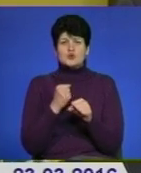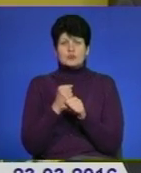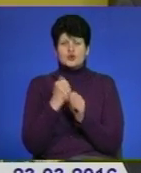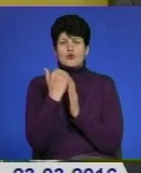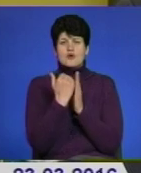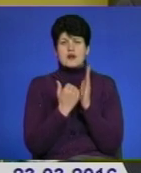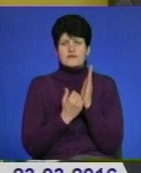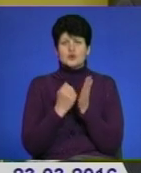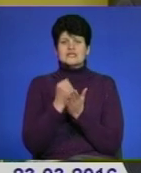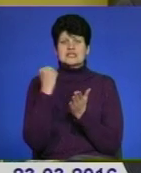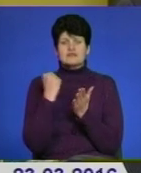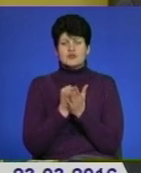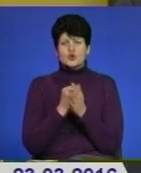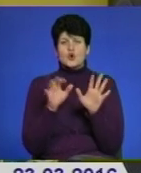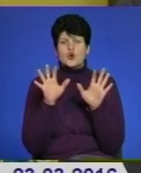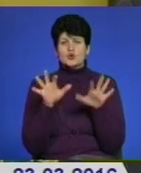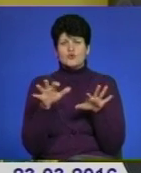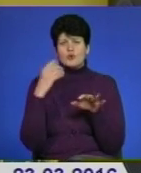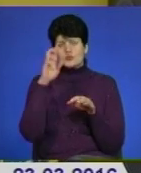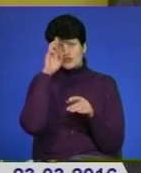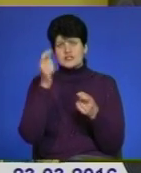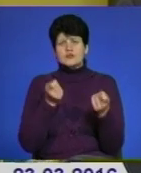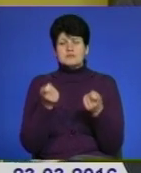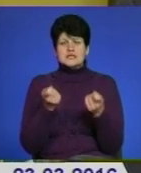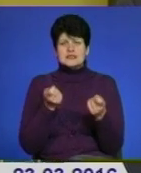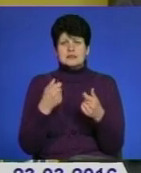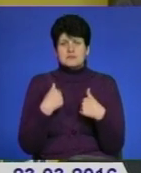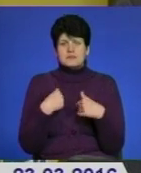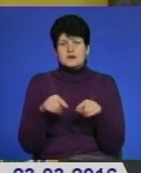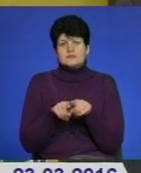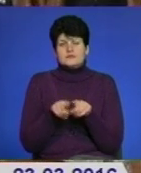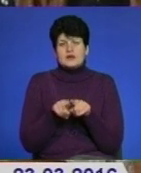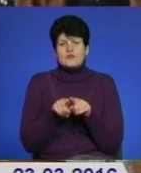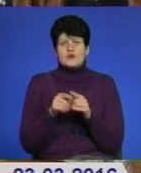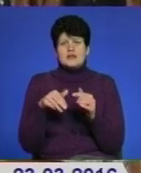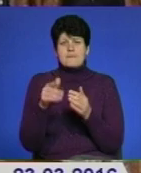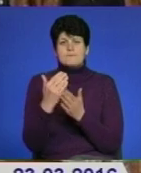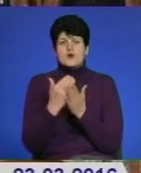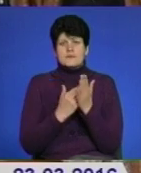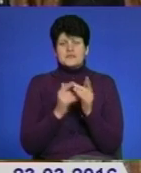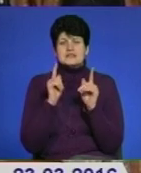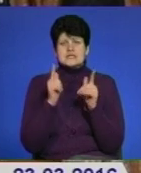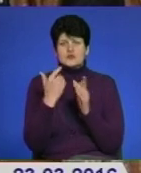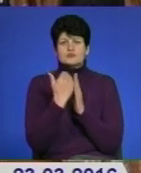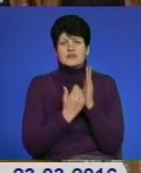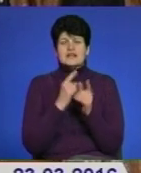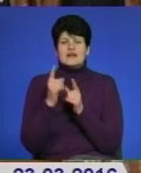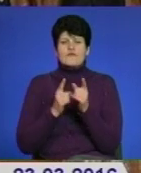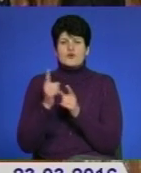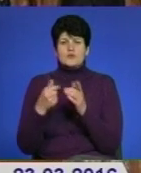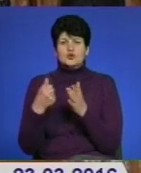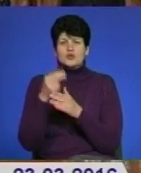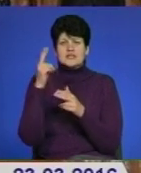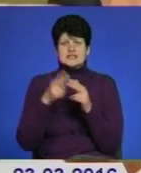графіку, затвердженого головою обласної держадміністрації, ми ніби йдемо по графіку. Згідно з порядком реформування, до